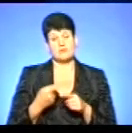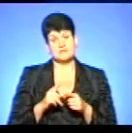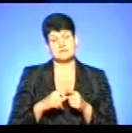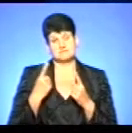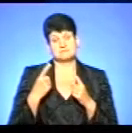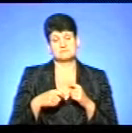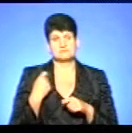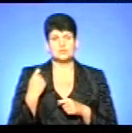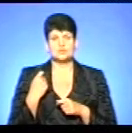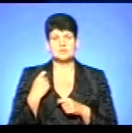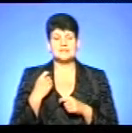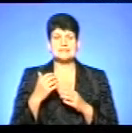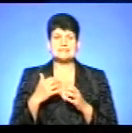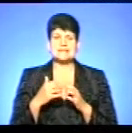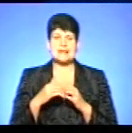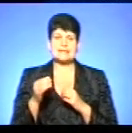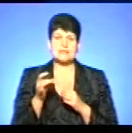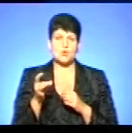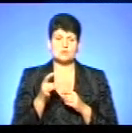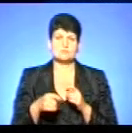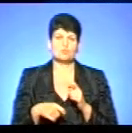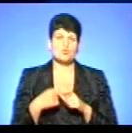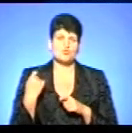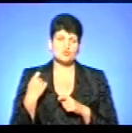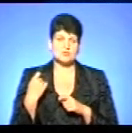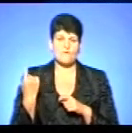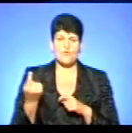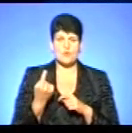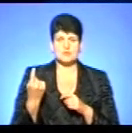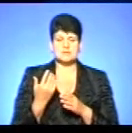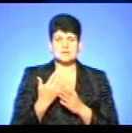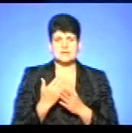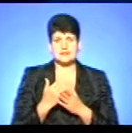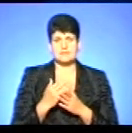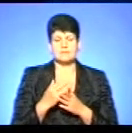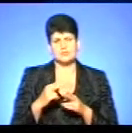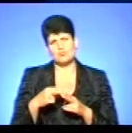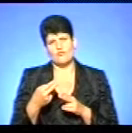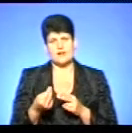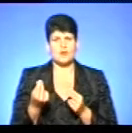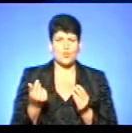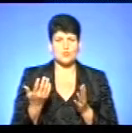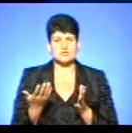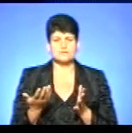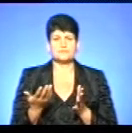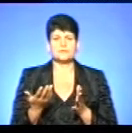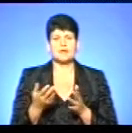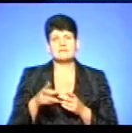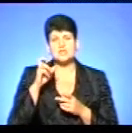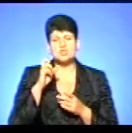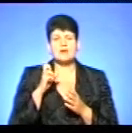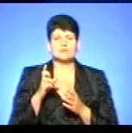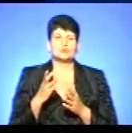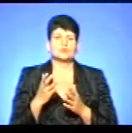порушення. Середній розмір порушення по області складає, чи повернення коштів державних,